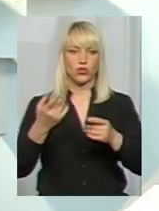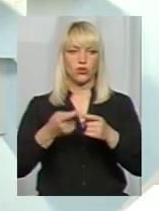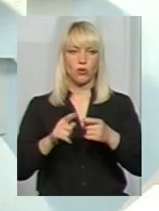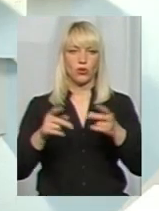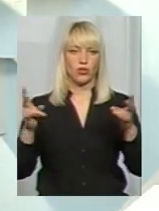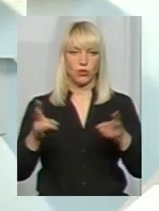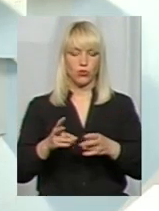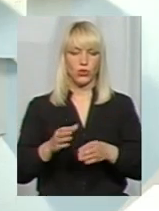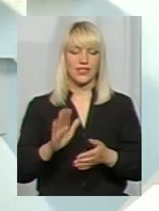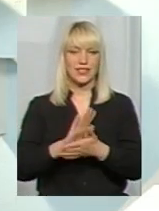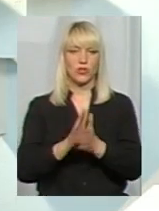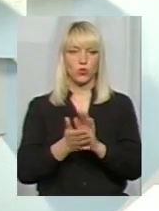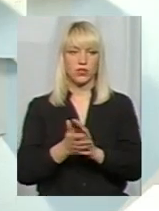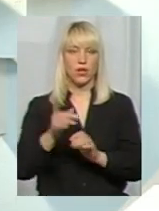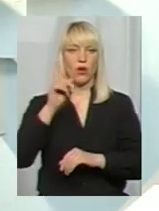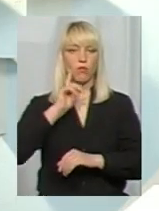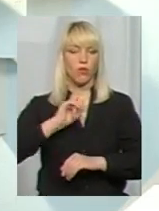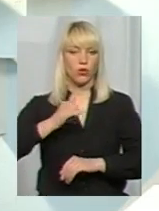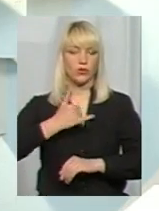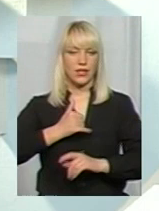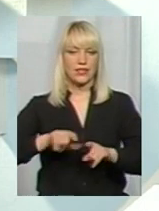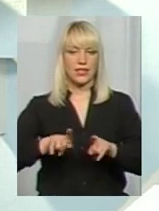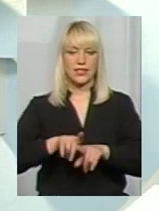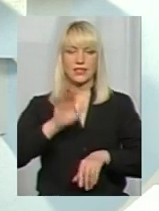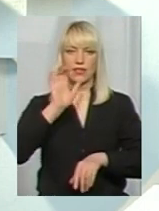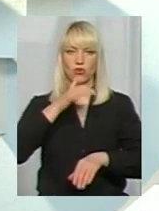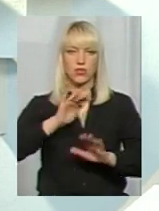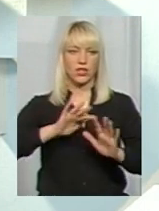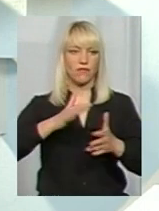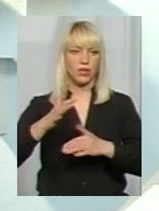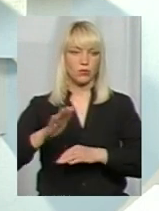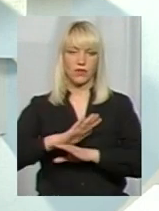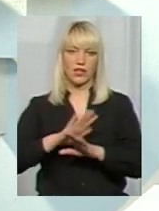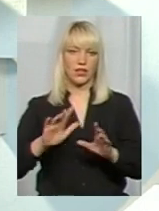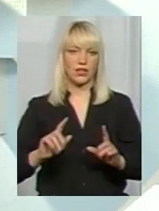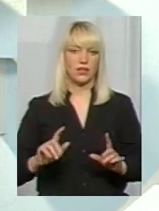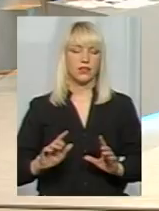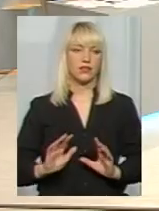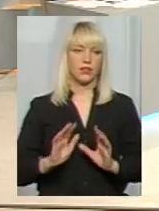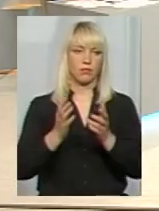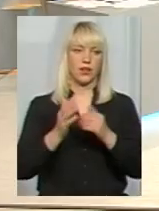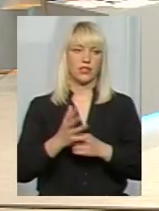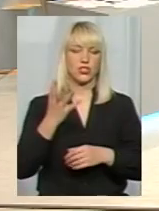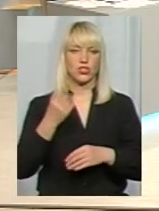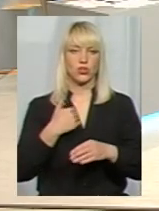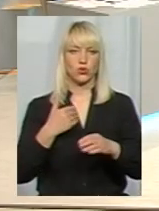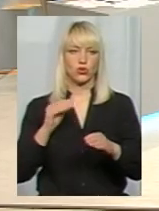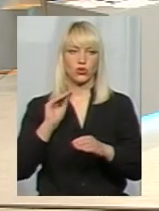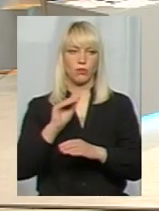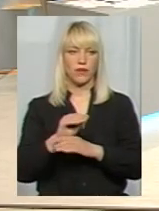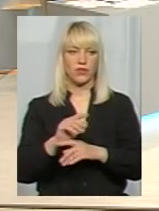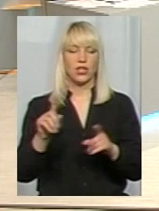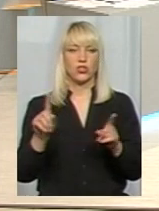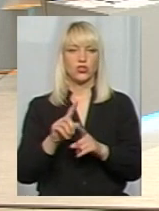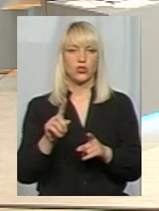ситуація. Ну, поки в нас таких серйозних випадків, слава Богу, не траплялося. Ну, я хочу ще додати, якщо можна, що